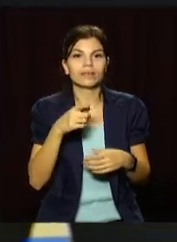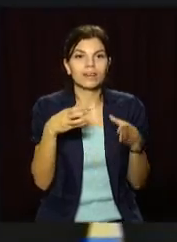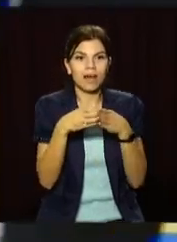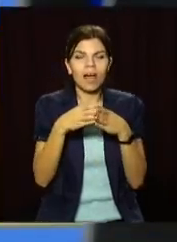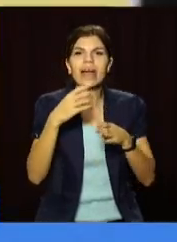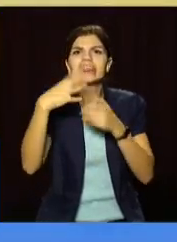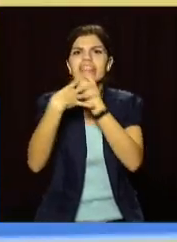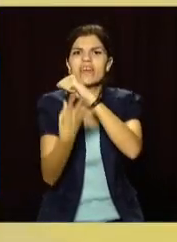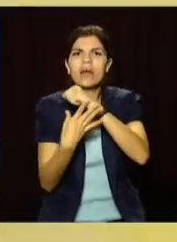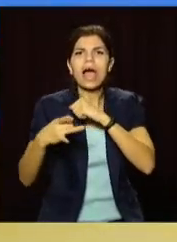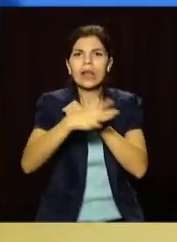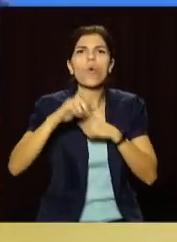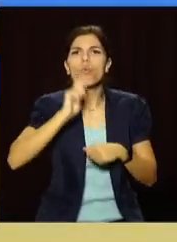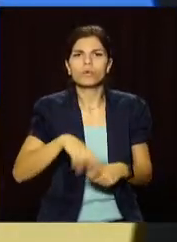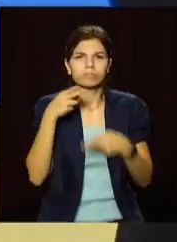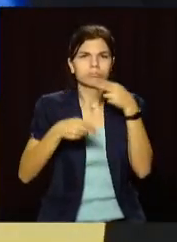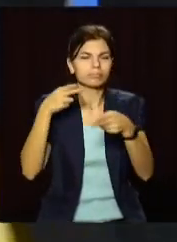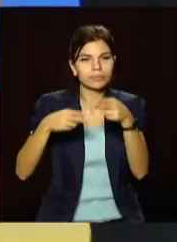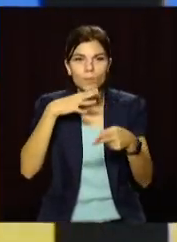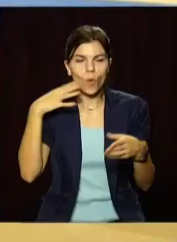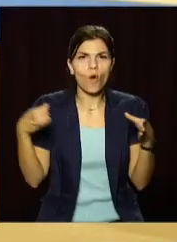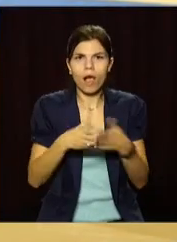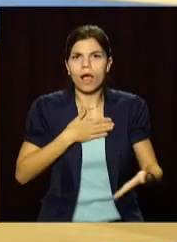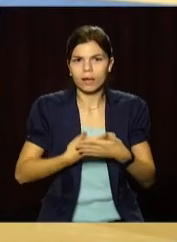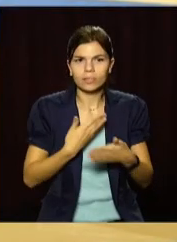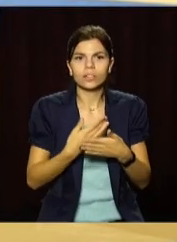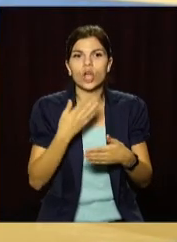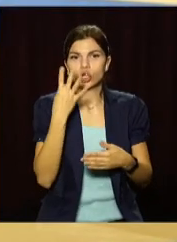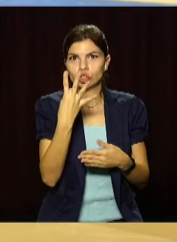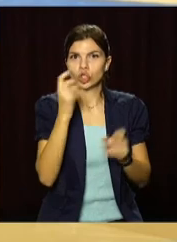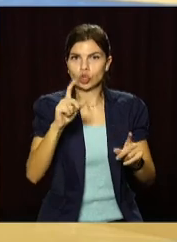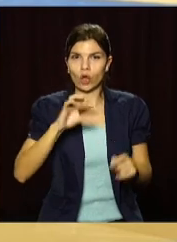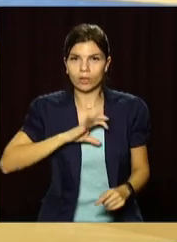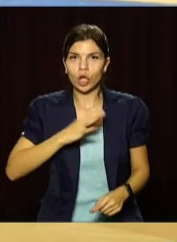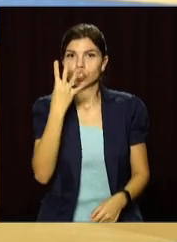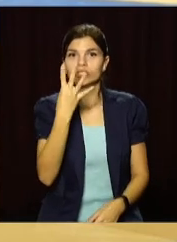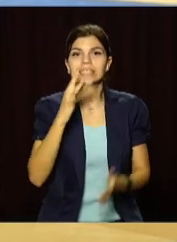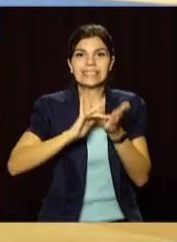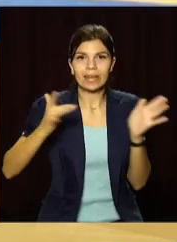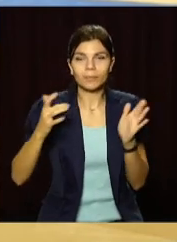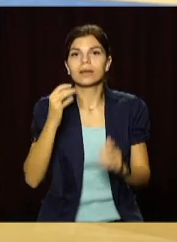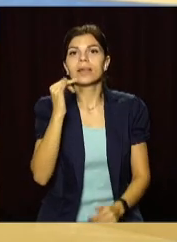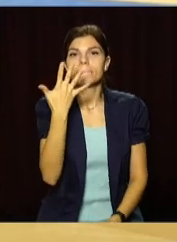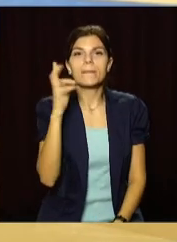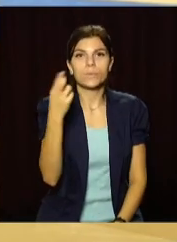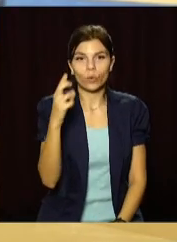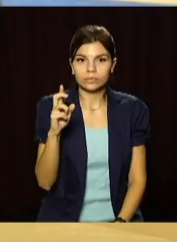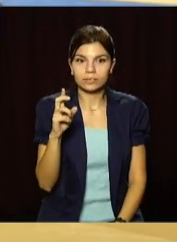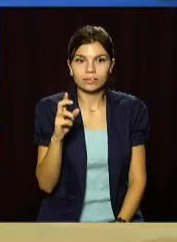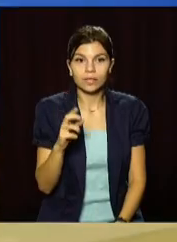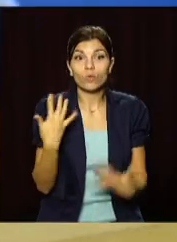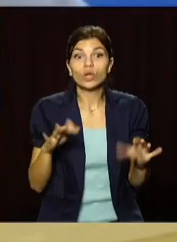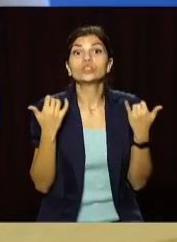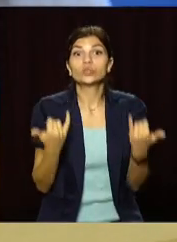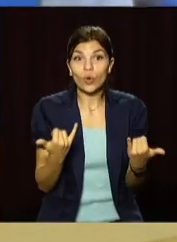19 регіонів України. Загалом в активі збірної регіону 4 золоті, 4 срібні і 5 бронзових нагород. Вже